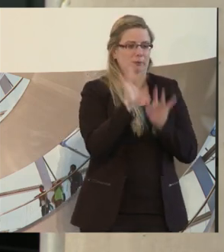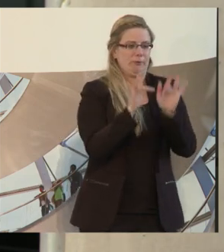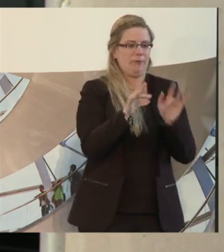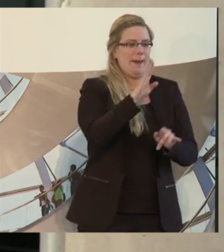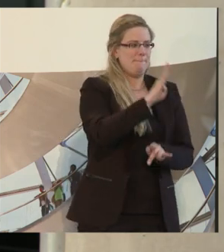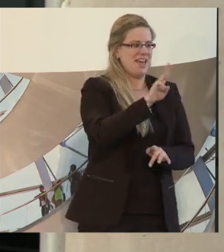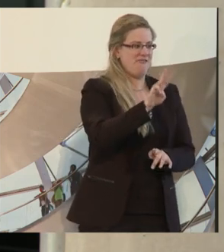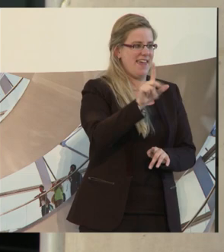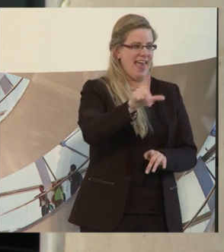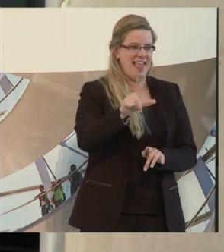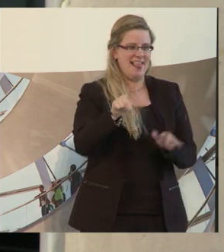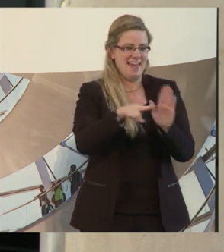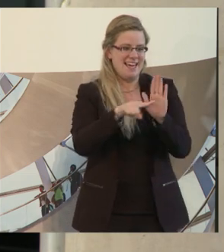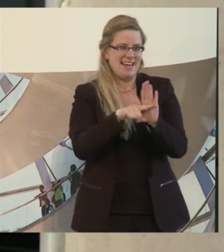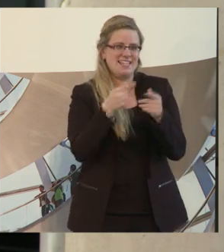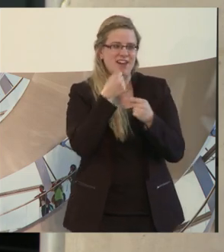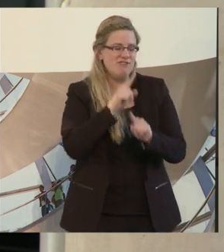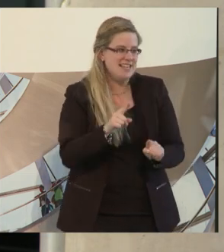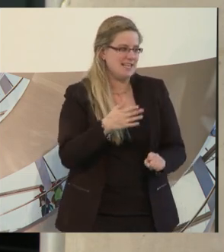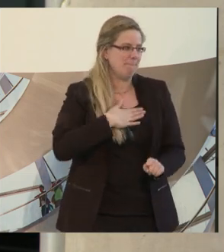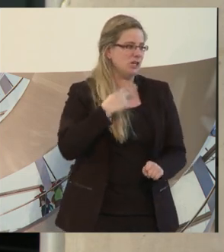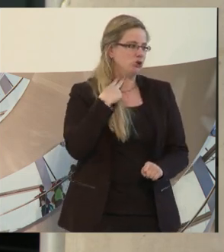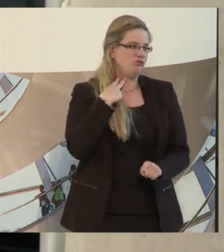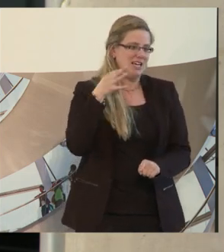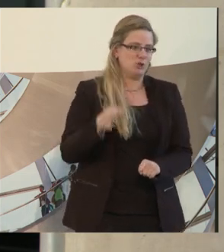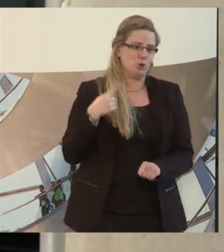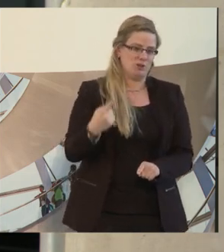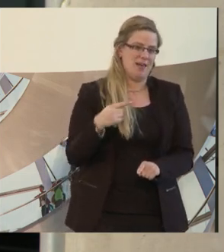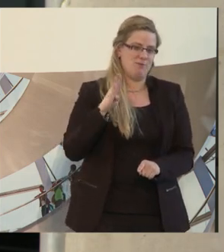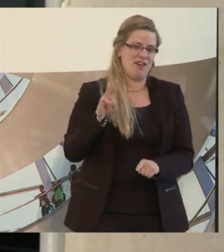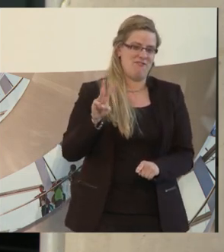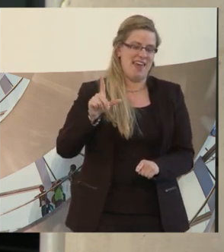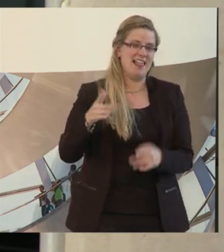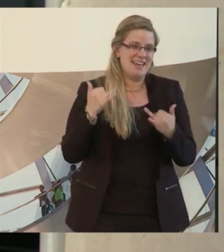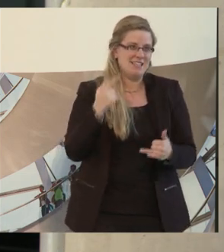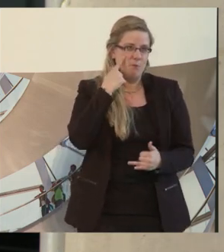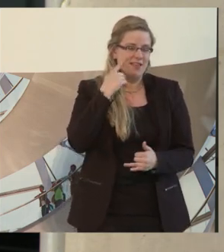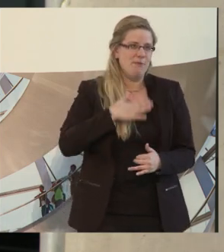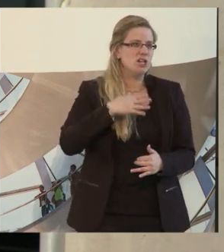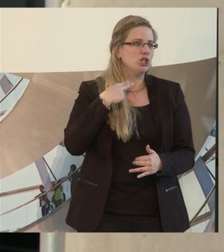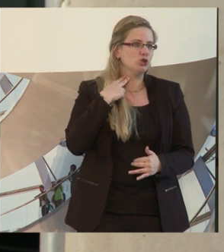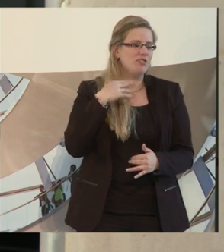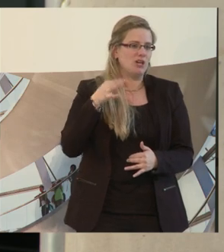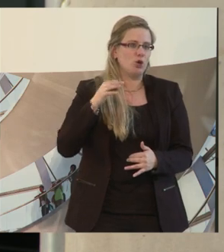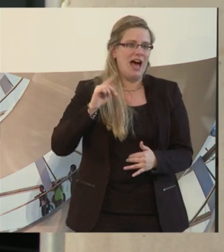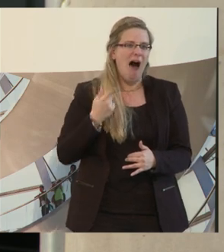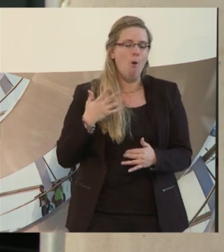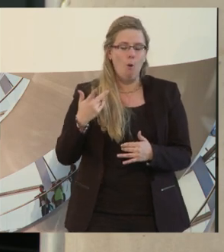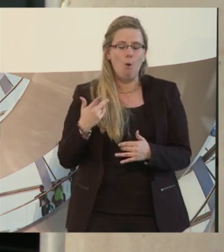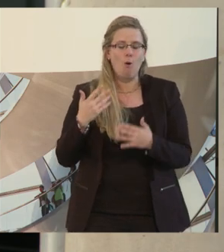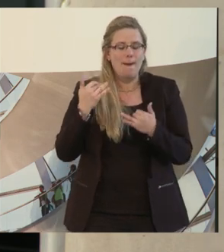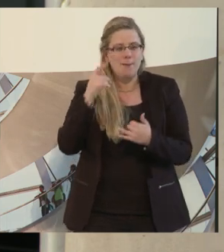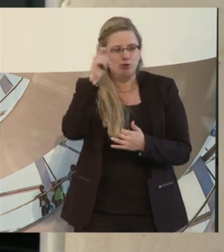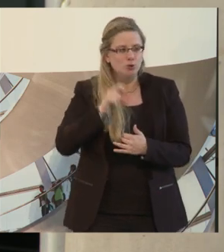ich will das auch nicht nur so negativ machen, mein Schwiegersohn hat BWL studiert, meine Schwiegersochter ist dabei. Aber ich finde, wenn diese